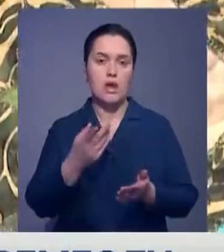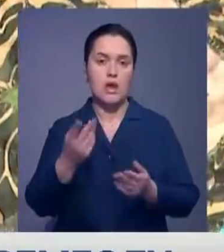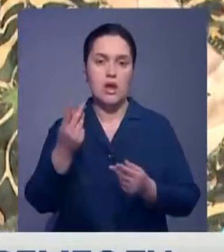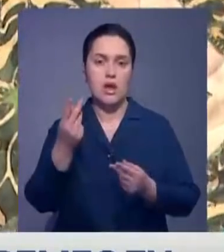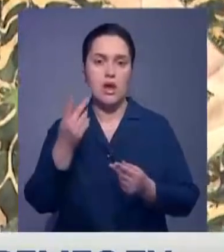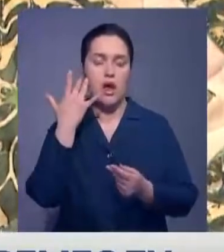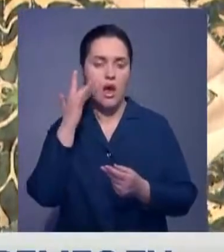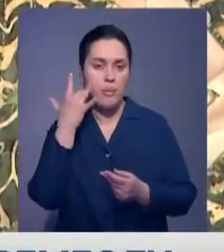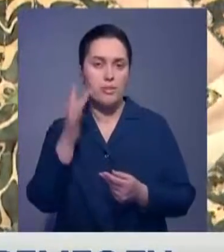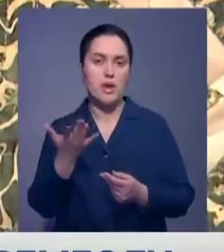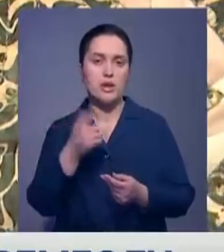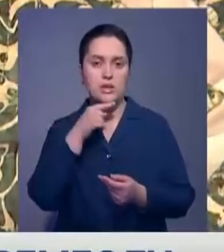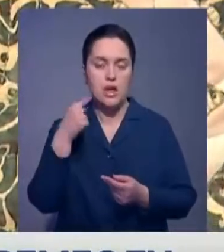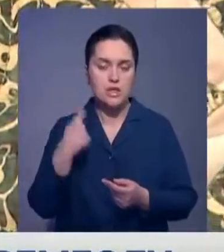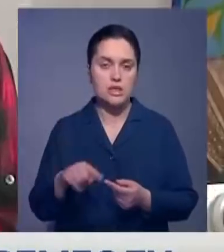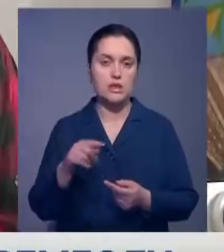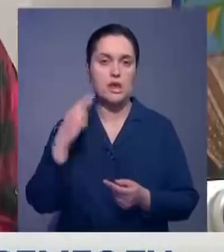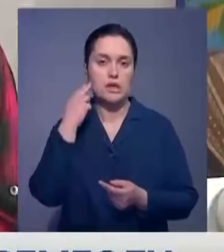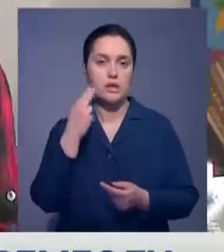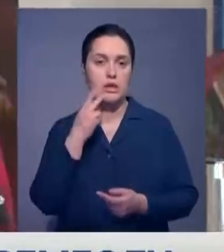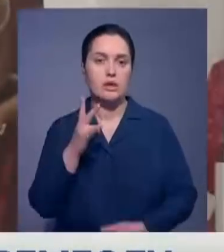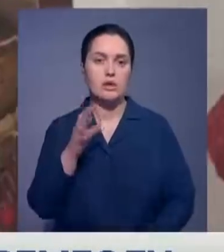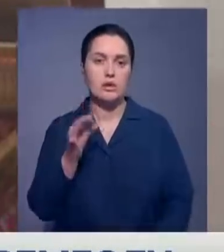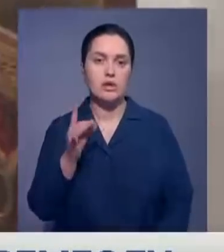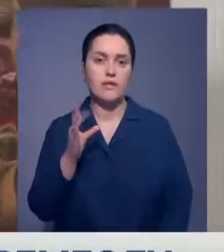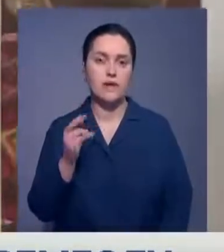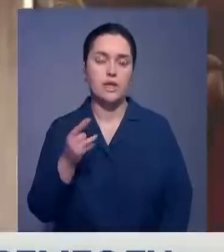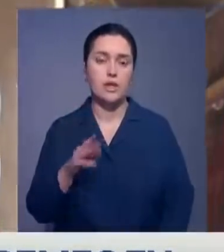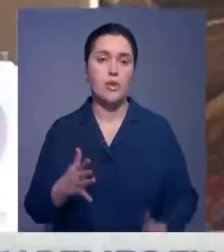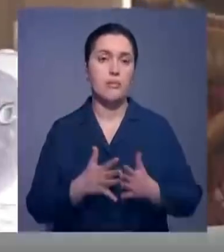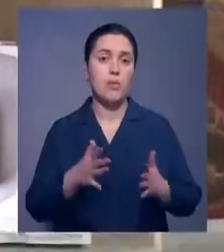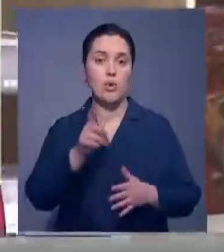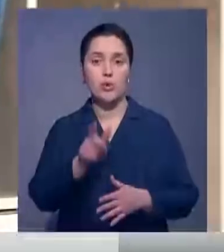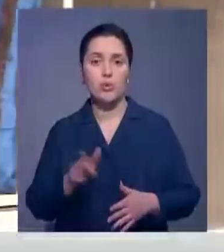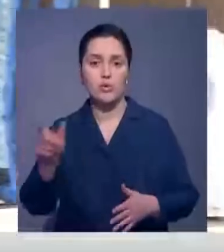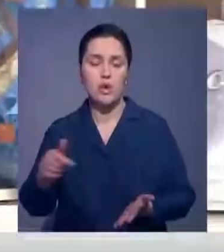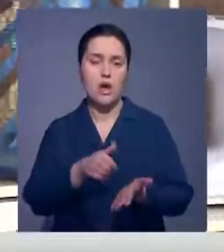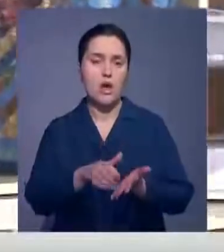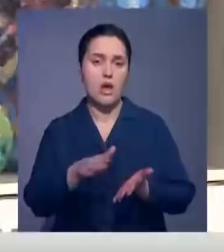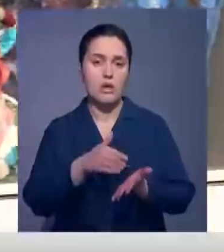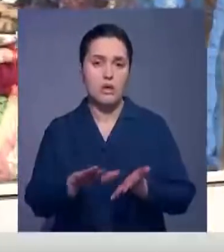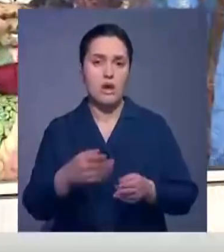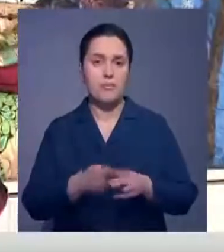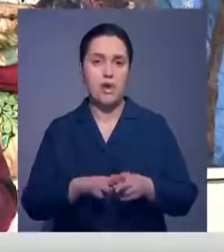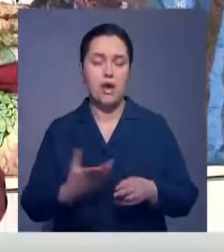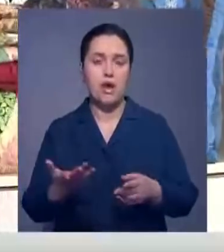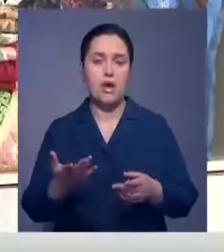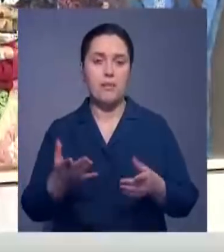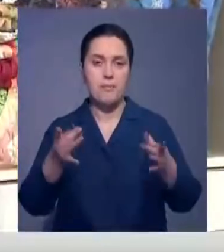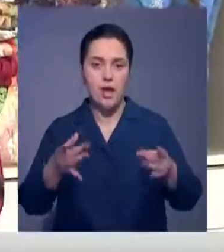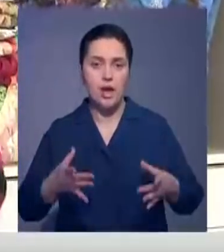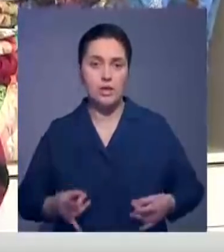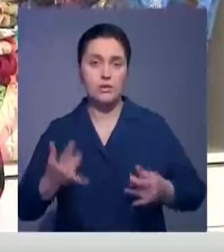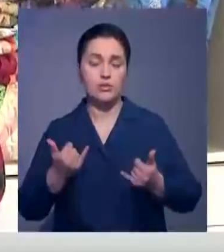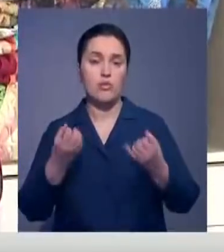узорами в Америку, Россию, Китай, Норвегию. Сейчас все больше людей отказываются от обычных полиэтиленовых пакетов и переходят на шоперы. Это такие